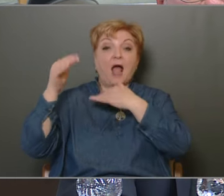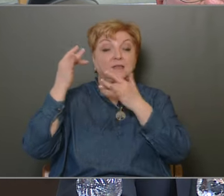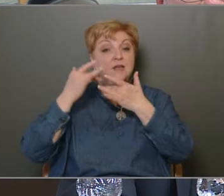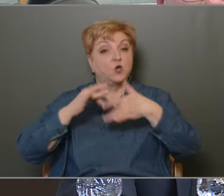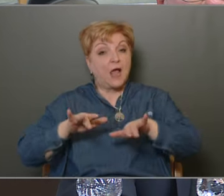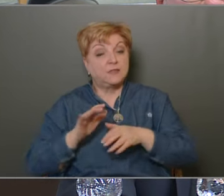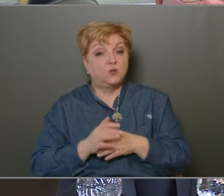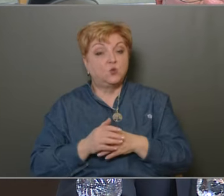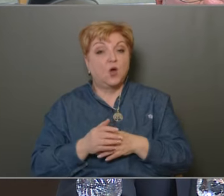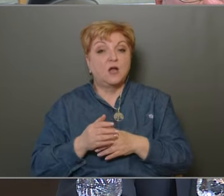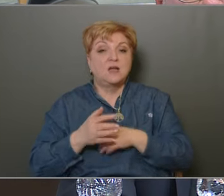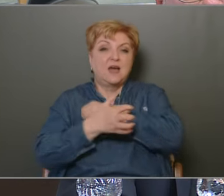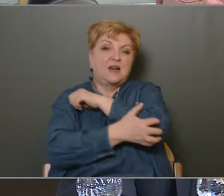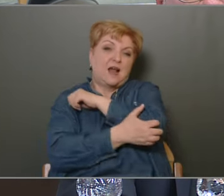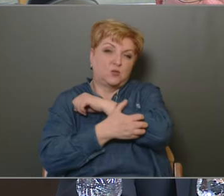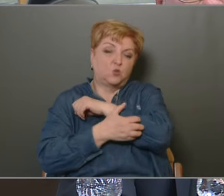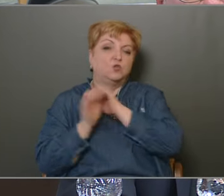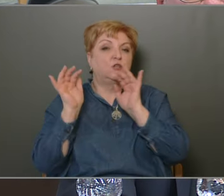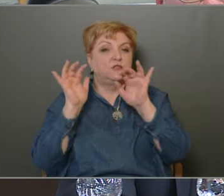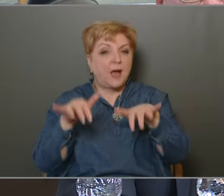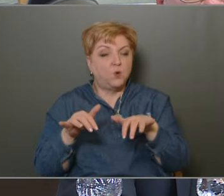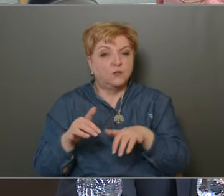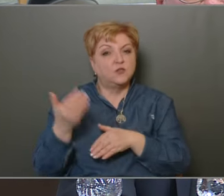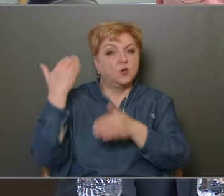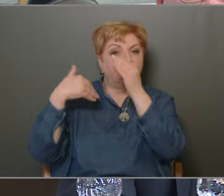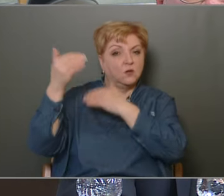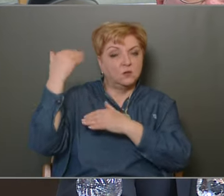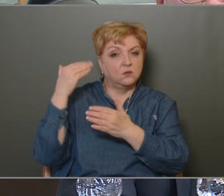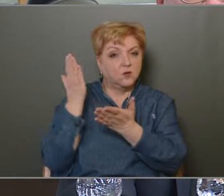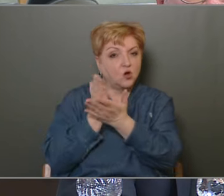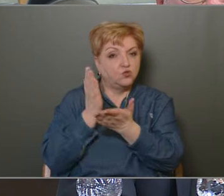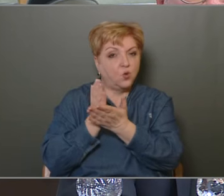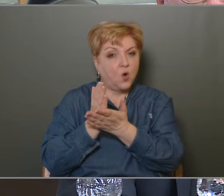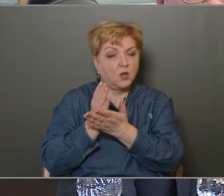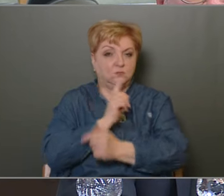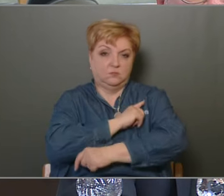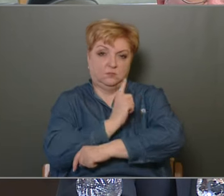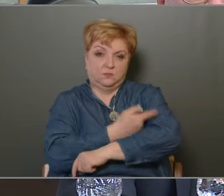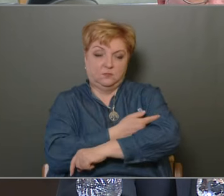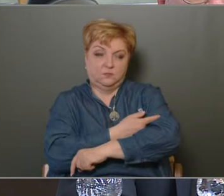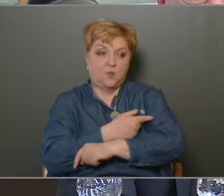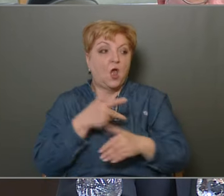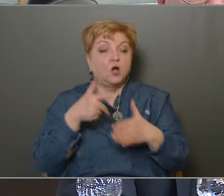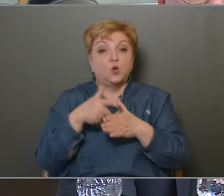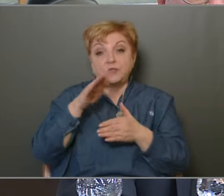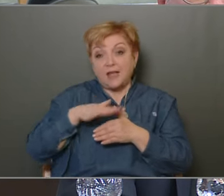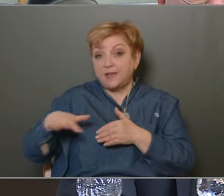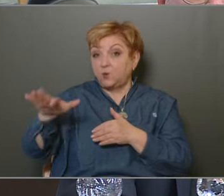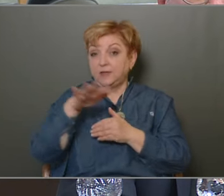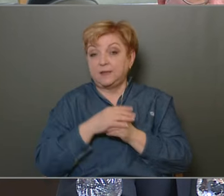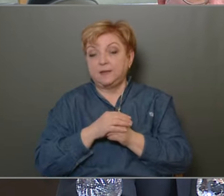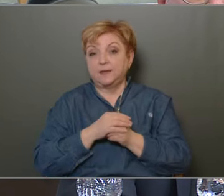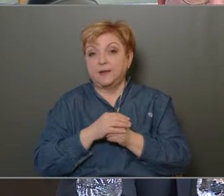helyzetűek, a rászorultak támogatása a korábbiakhoz hasonlóan hangsúlyos. A közterületeinken